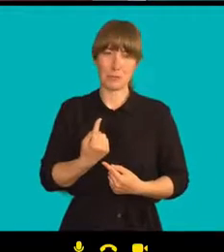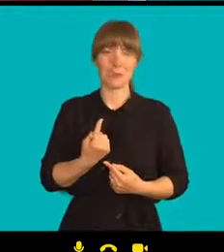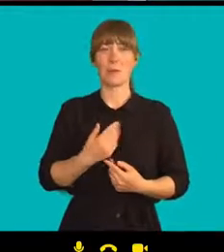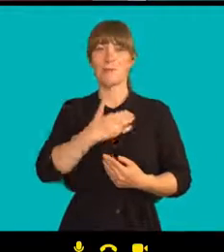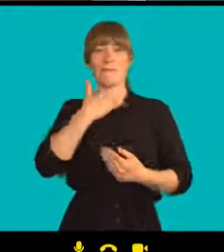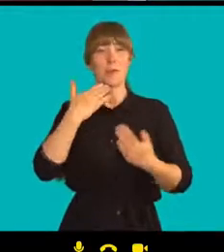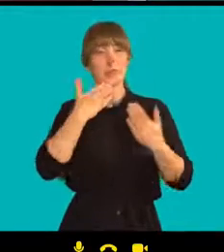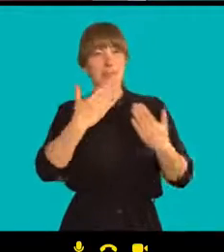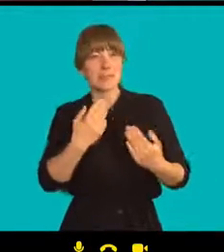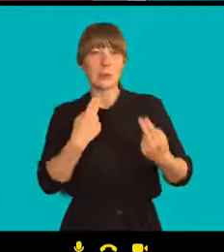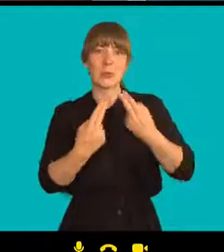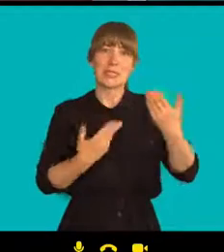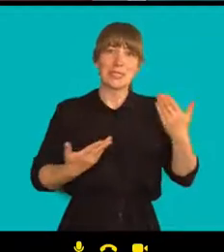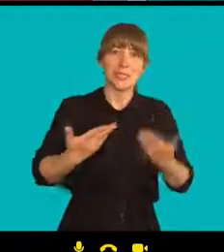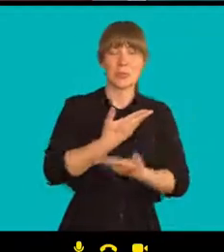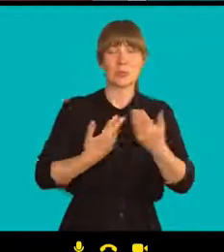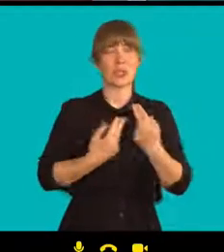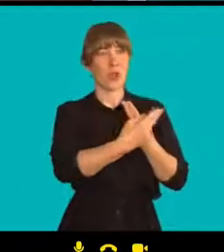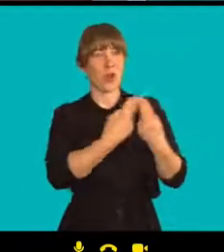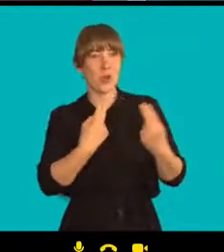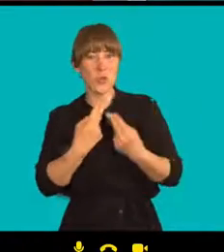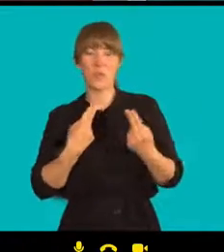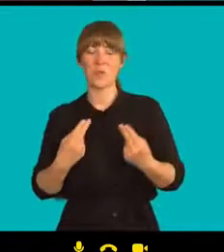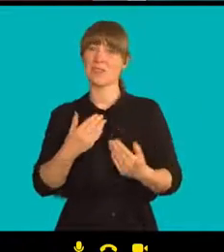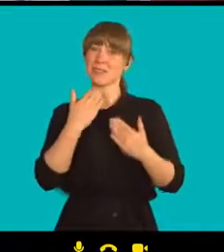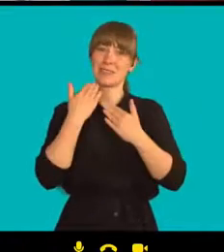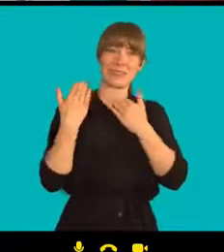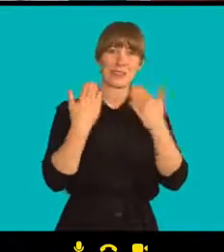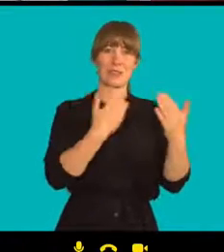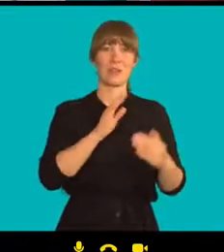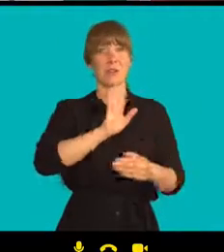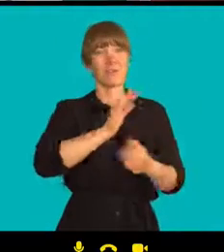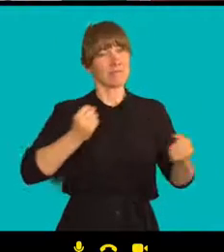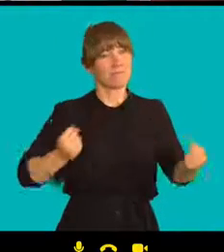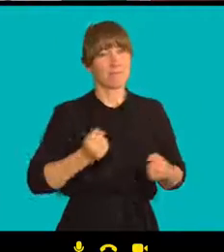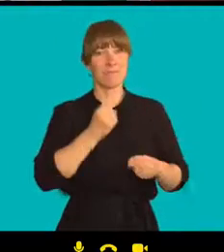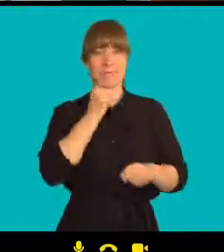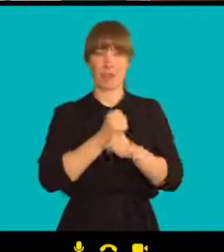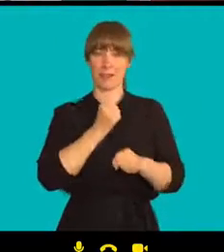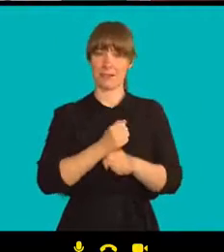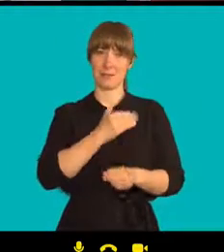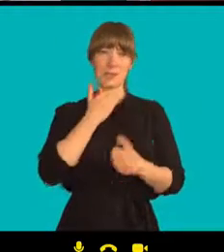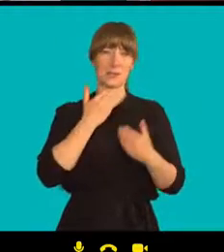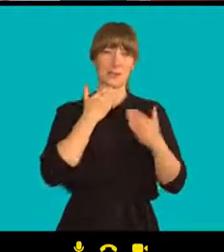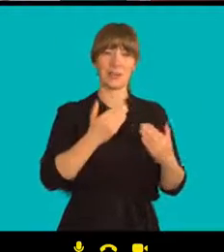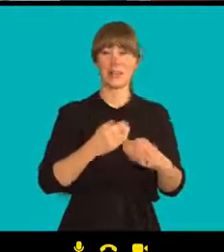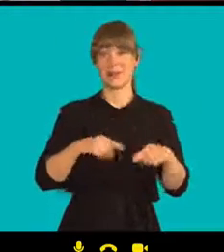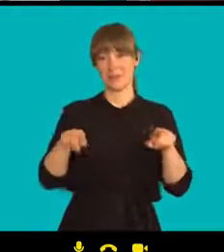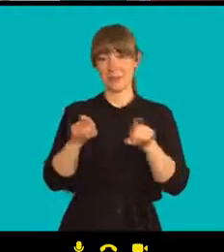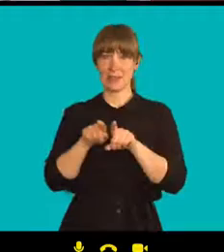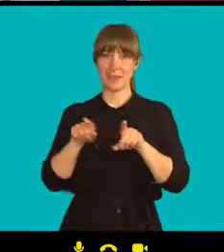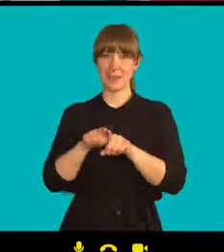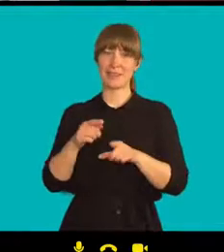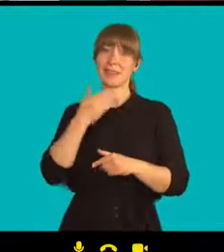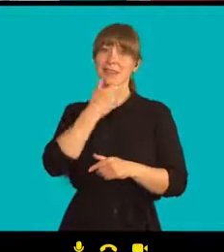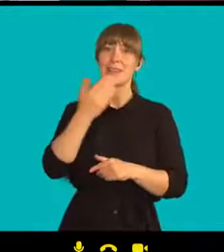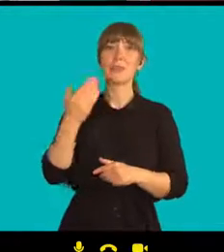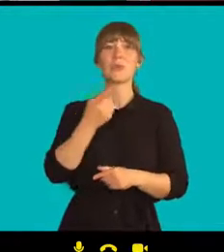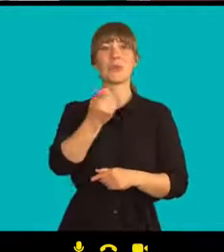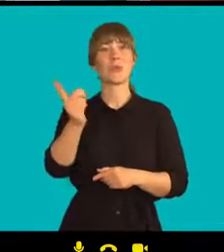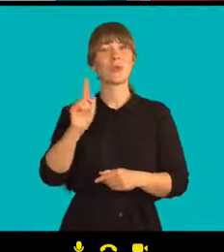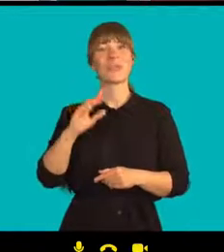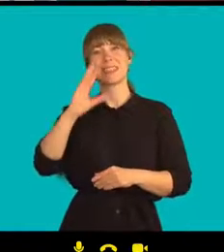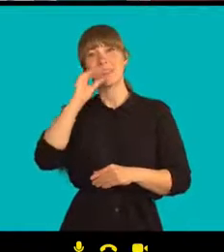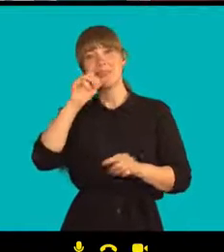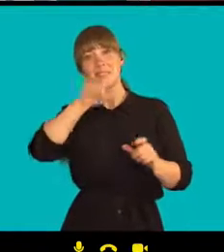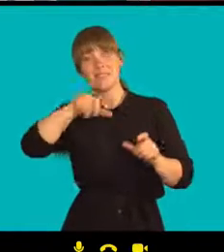diskutovali, debatovali vám, za vaši práci velmi. A děkuju za pozornost i všem diskutujícím